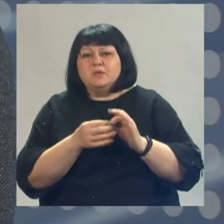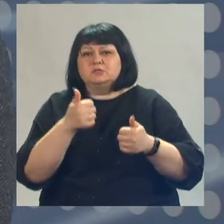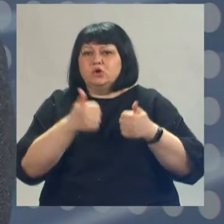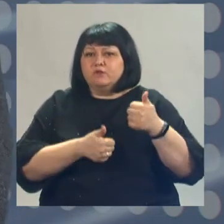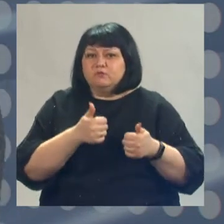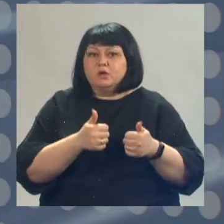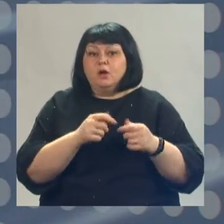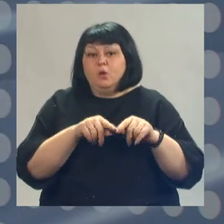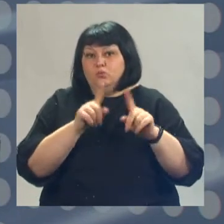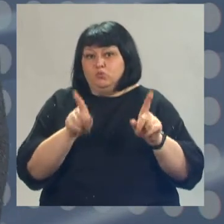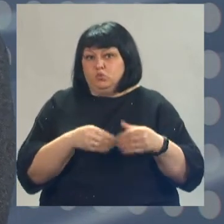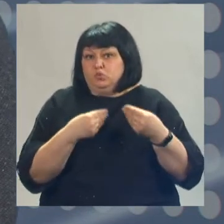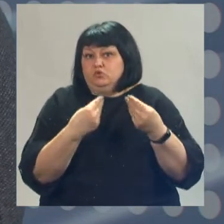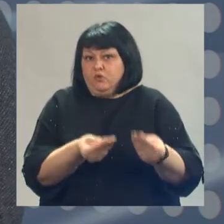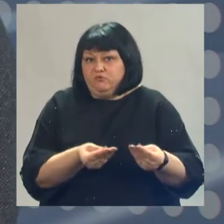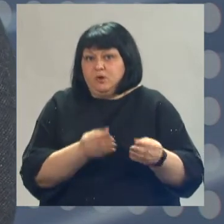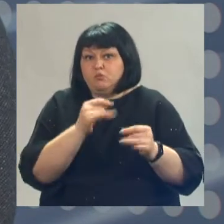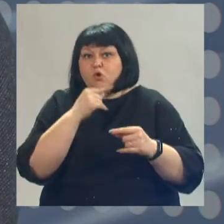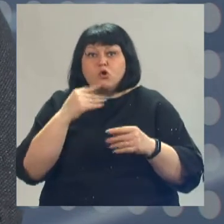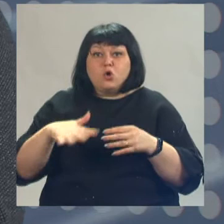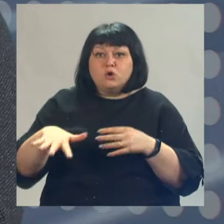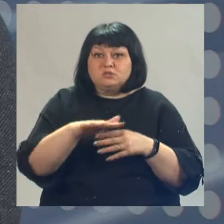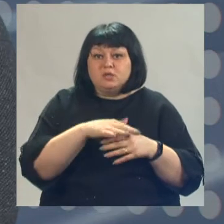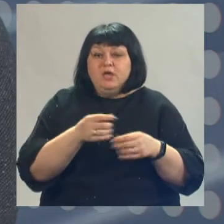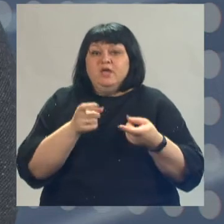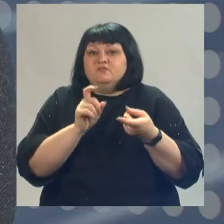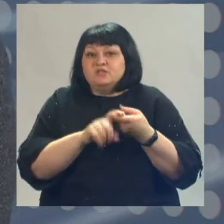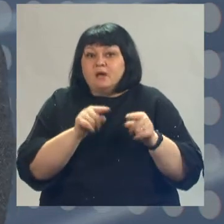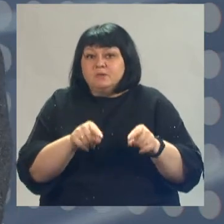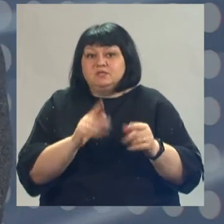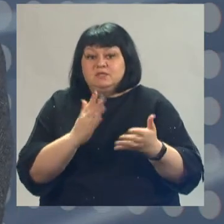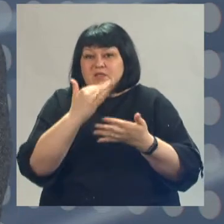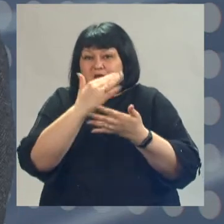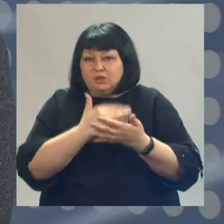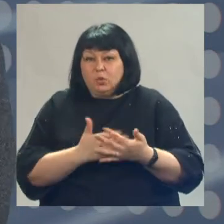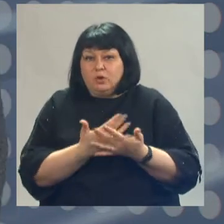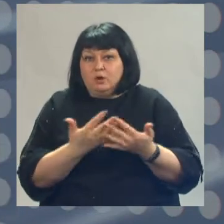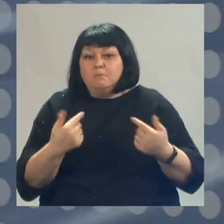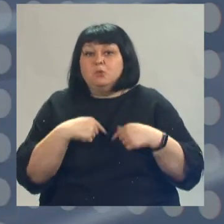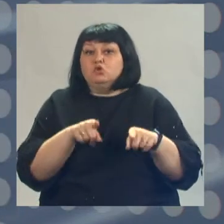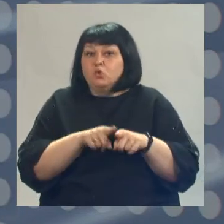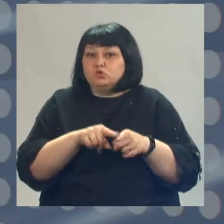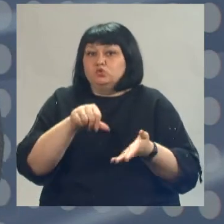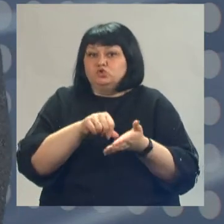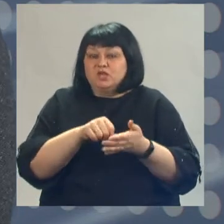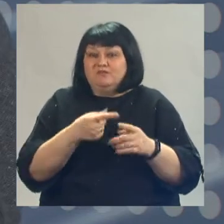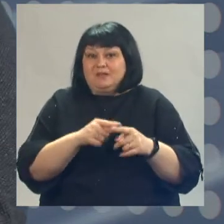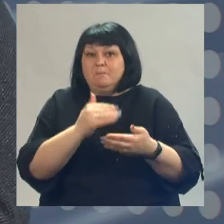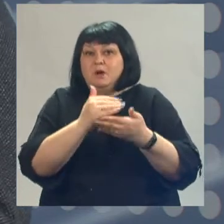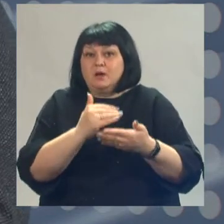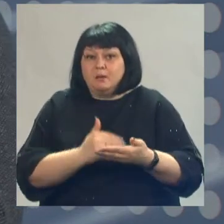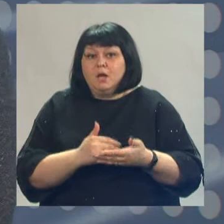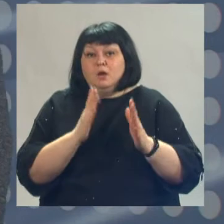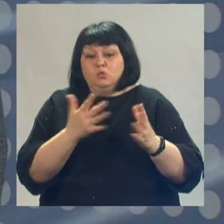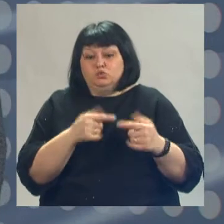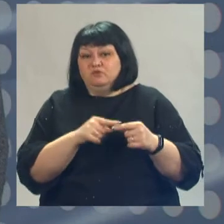путевками по России. И в зависимости, там есть несколько категорий. Мы тоже участвуем в этой программе. И будем уже